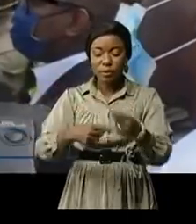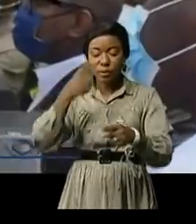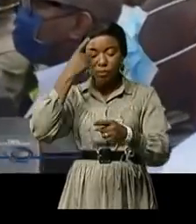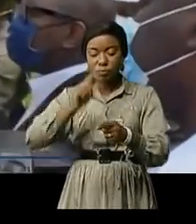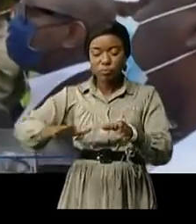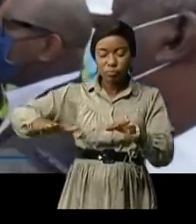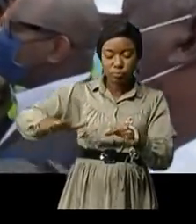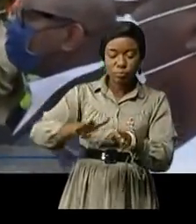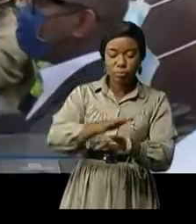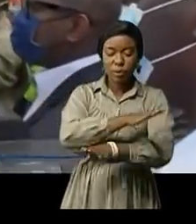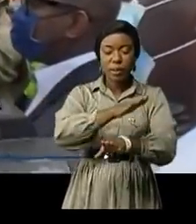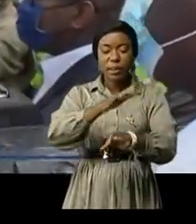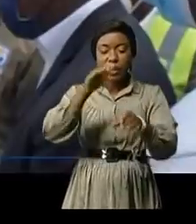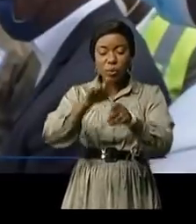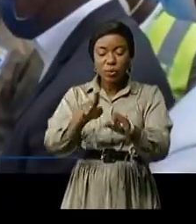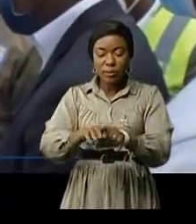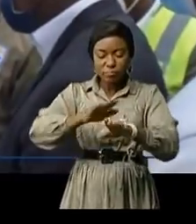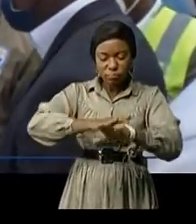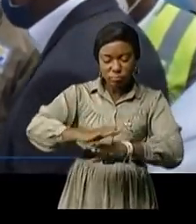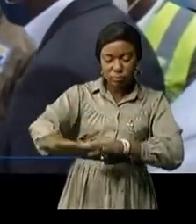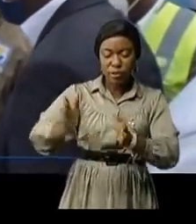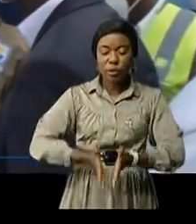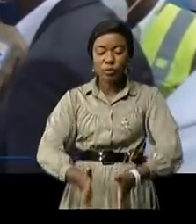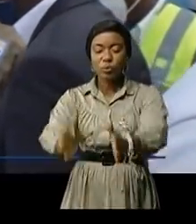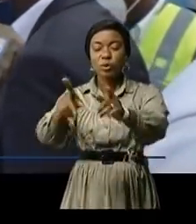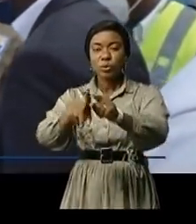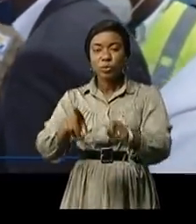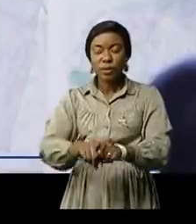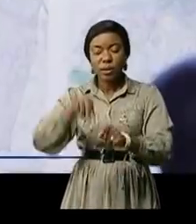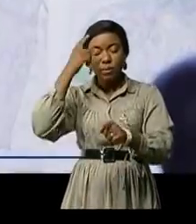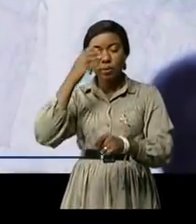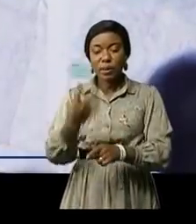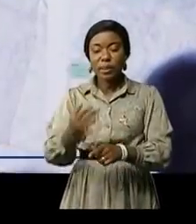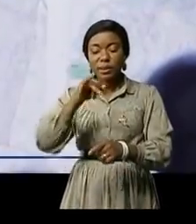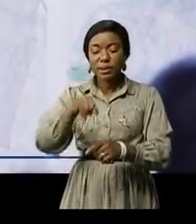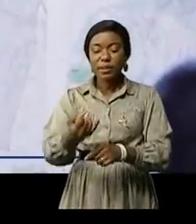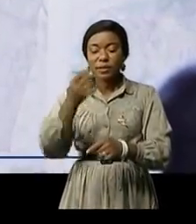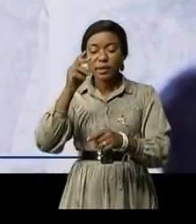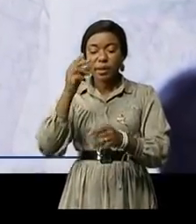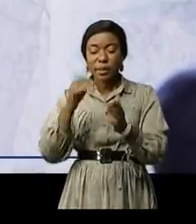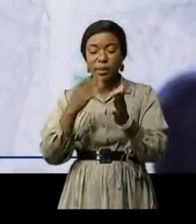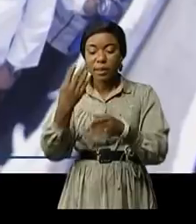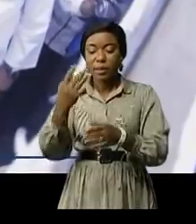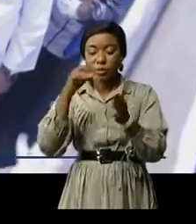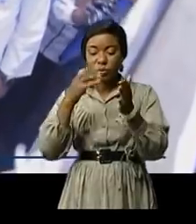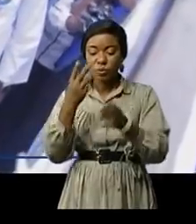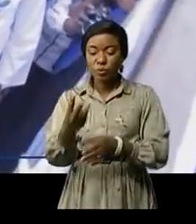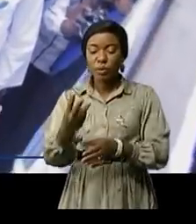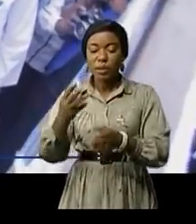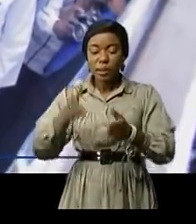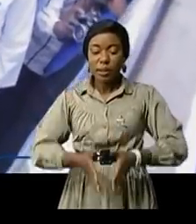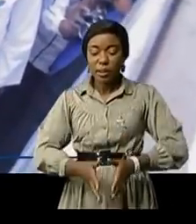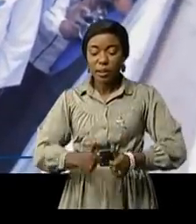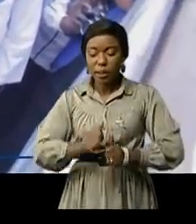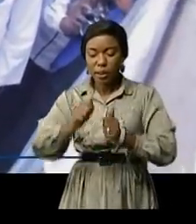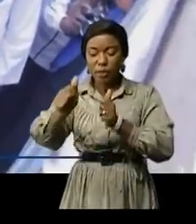réhabilitation des 39 kilomètres et la seconde 46,43 kilomètres. Ces projets et la matérialisation de la vision du